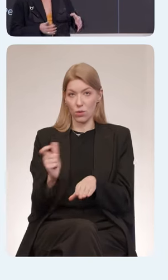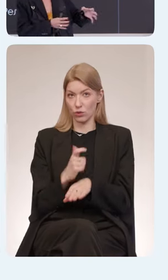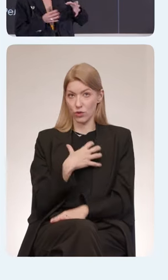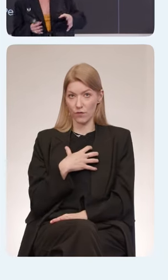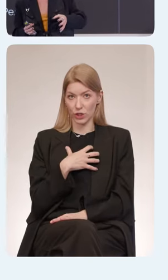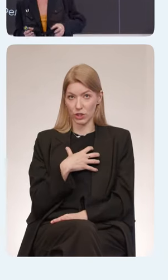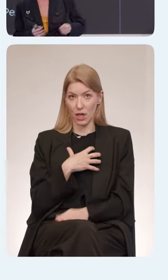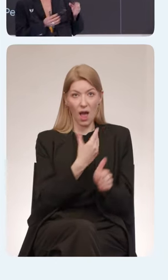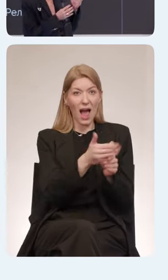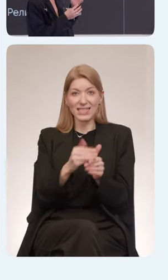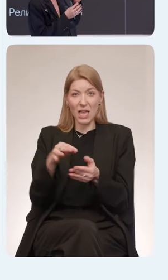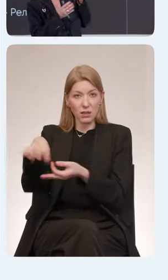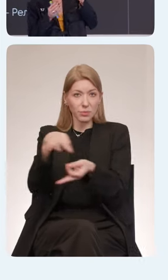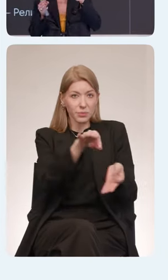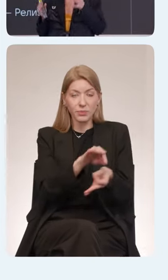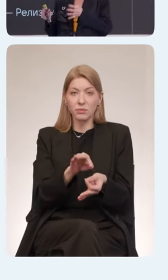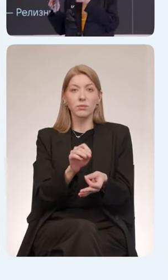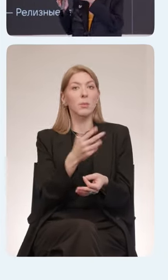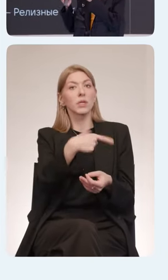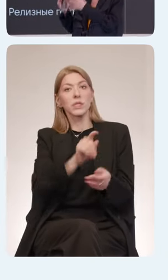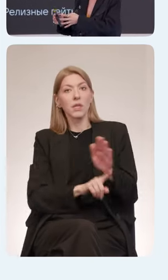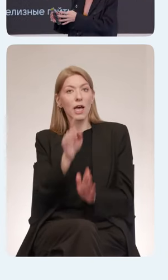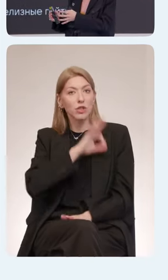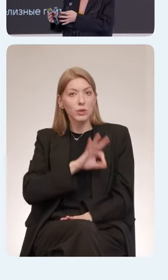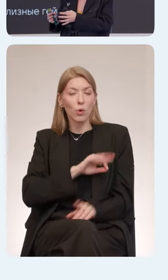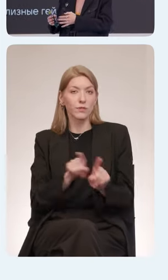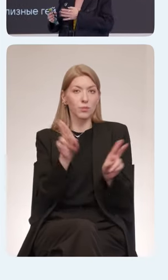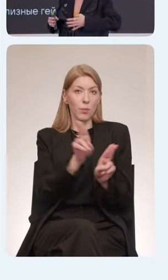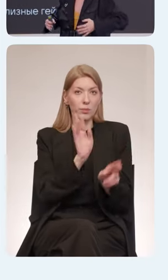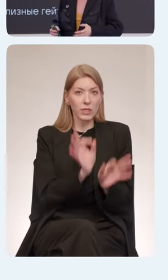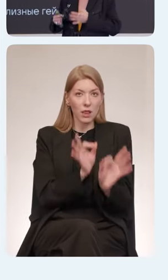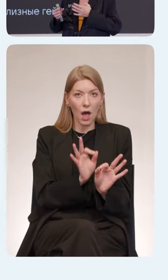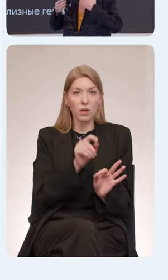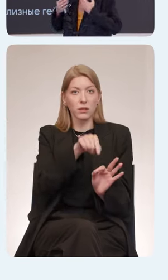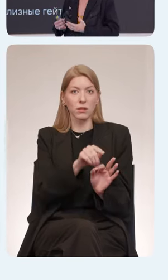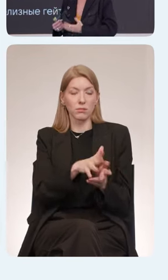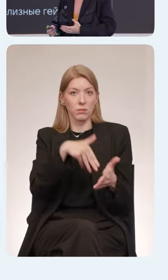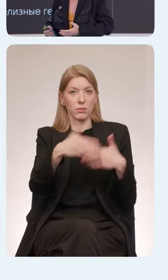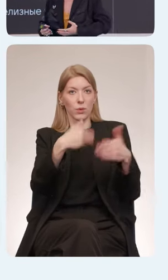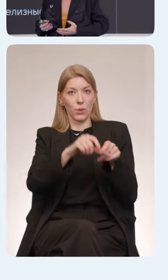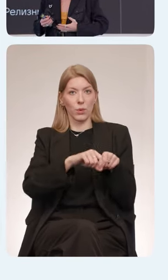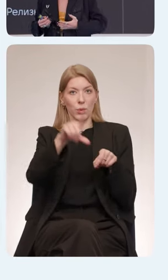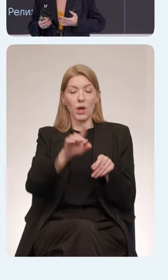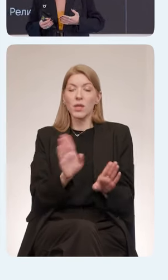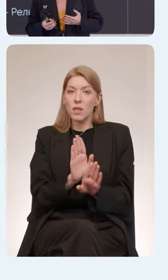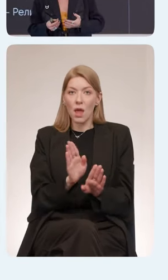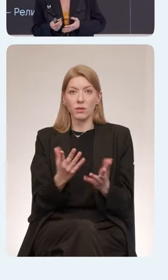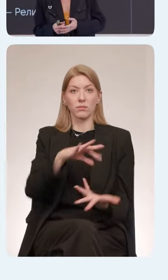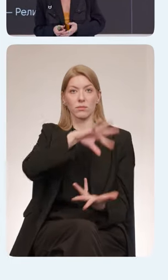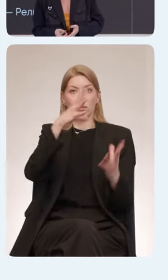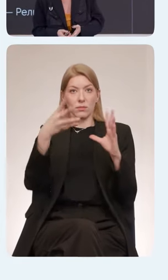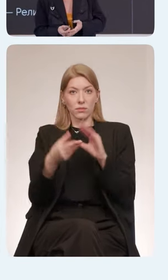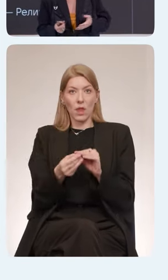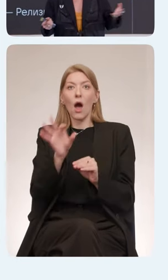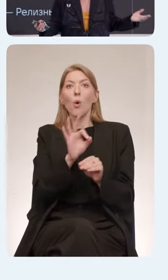важны не по отдельности, где вы, допустим, внедрили какой-то стандарт, и вот с этим стандартом вы живете. Если об этом стандарте никто не